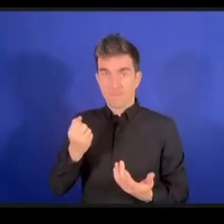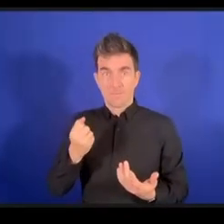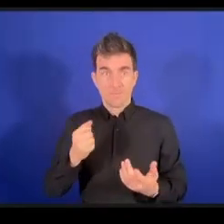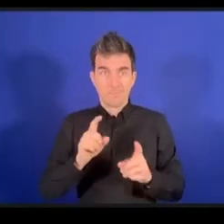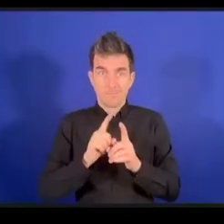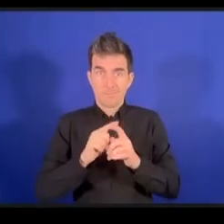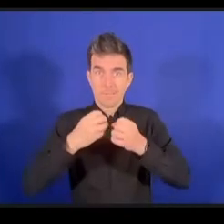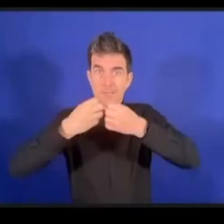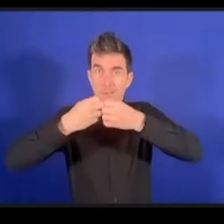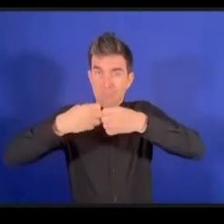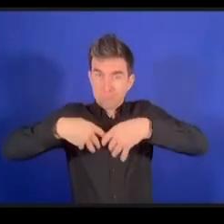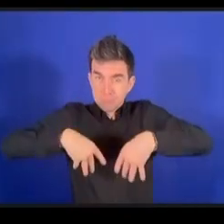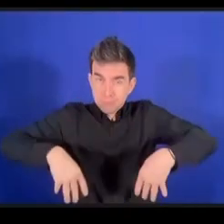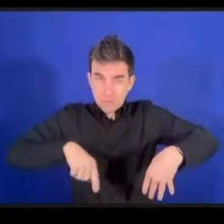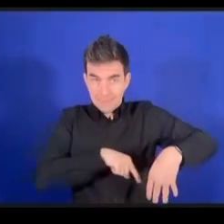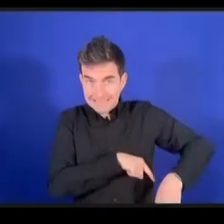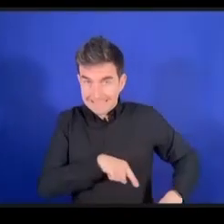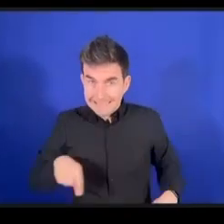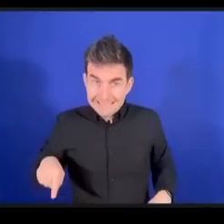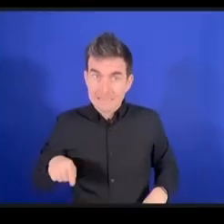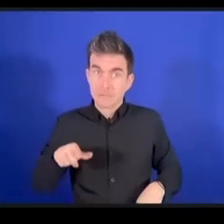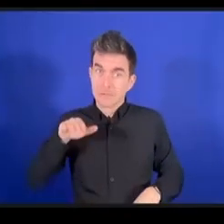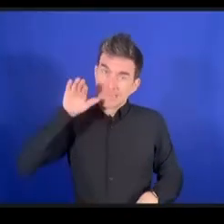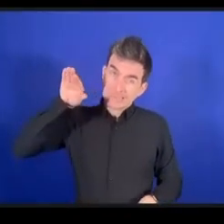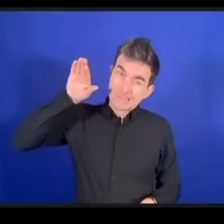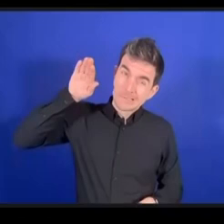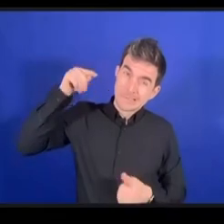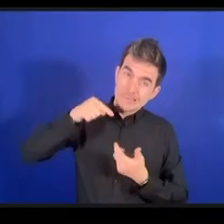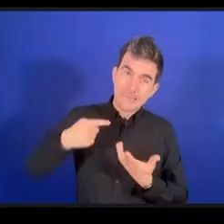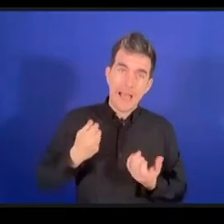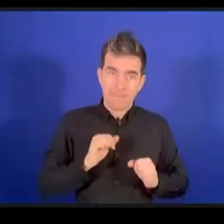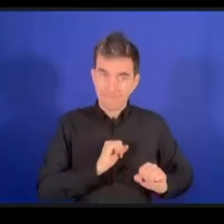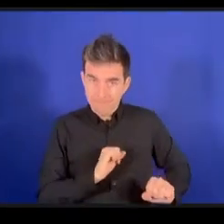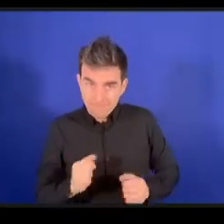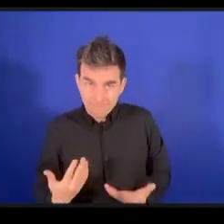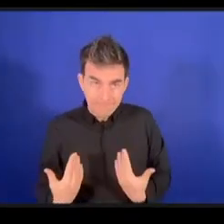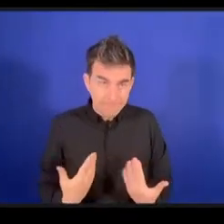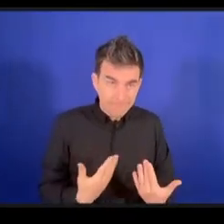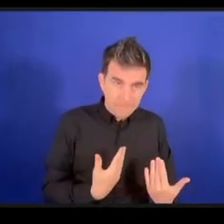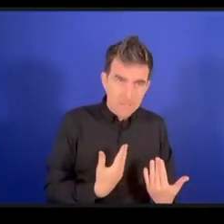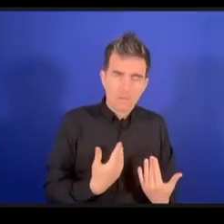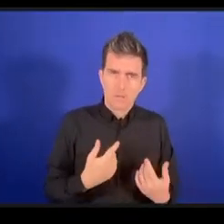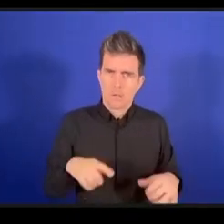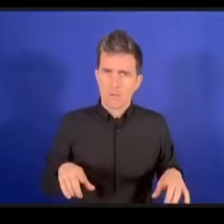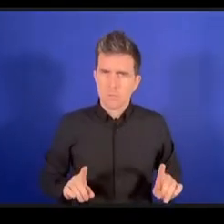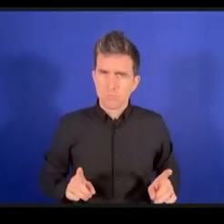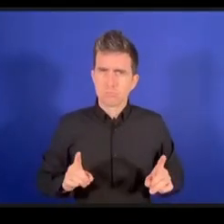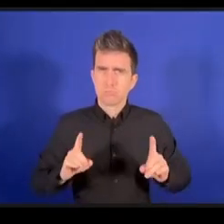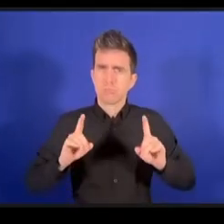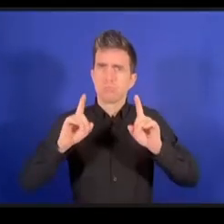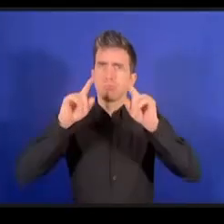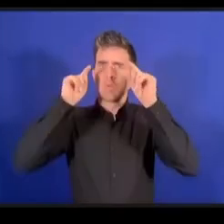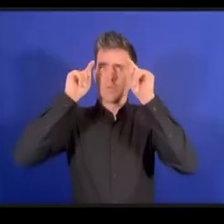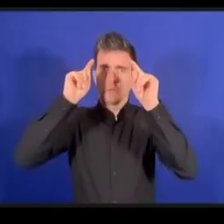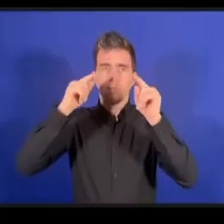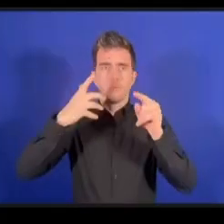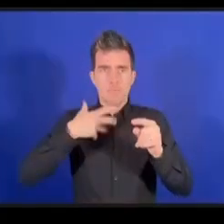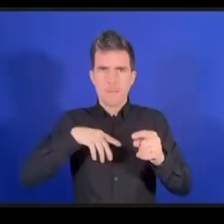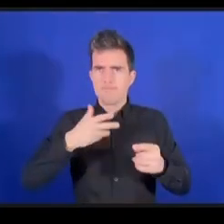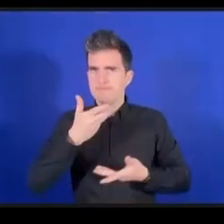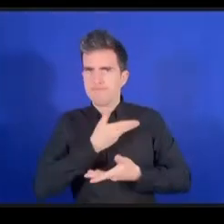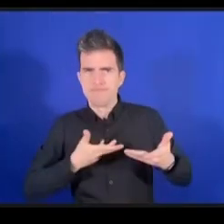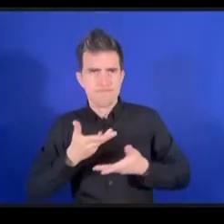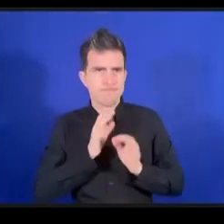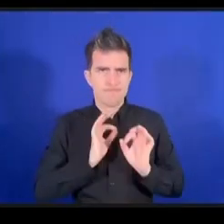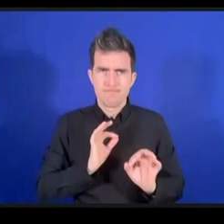وأصحاب المصلحة يجب أن يتبعوا نهجا تصاعديا ولذلك من المهم